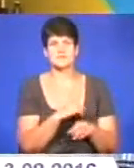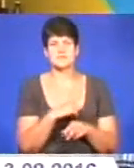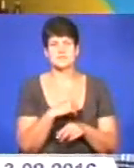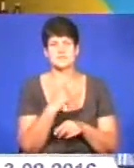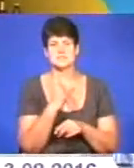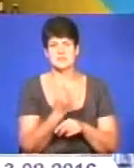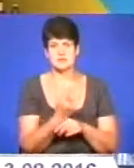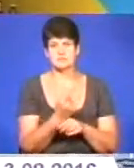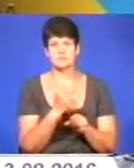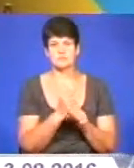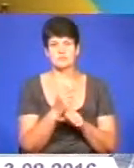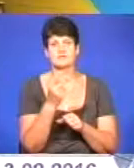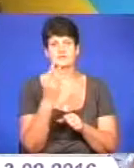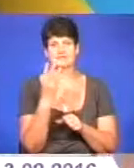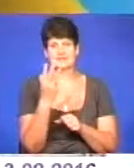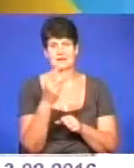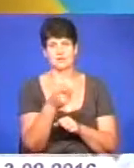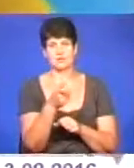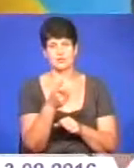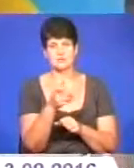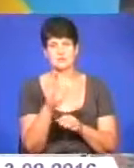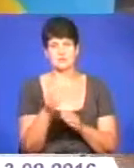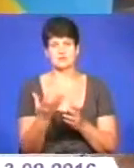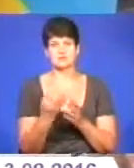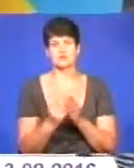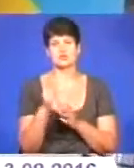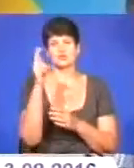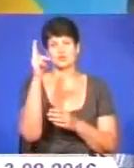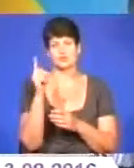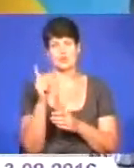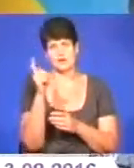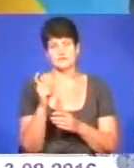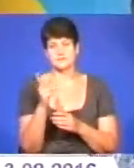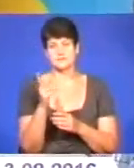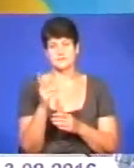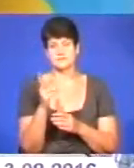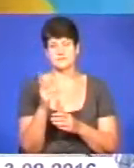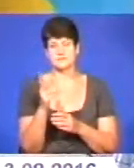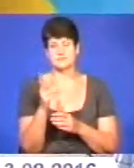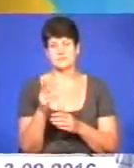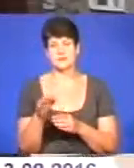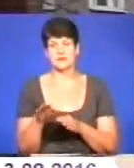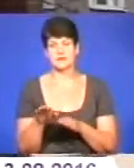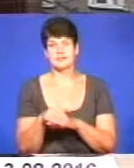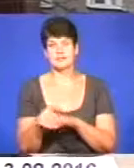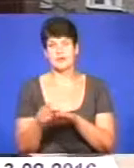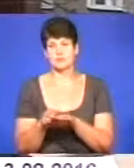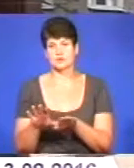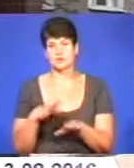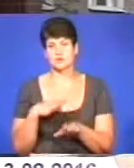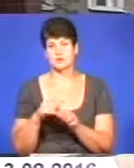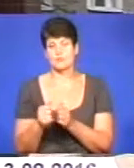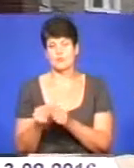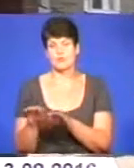і він зробив три постріли, так, а потім ще верх зробив, тапочки стояли коло нього. П